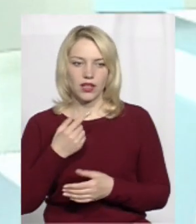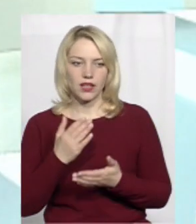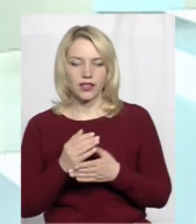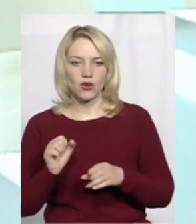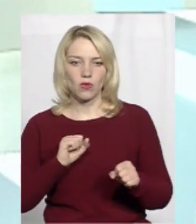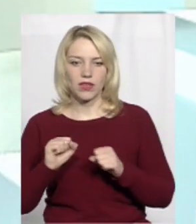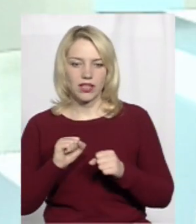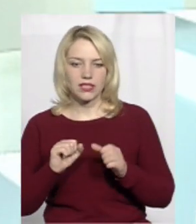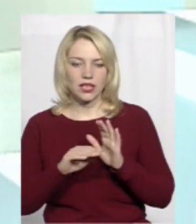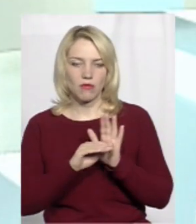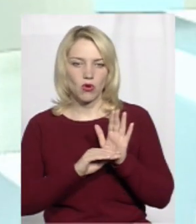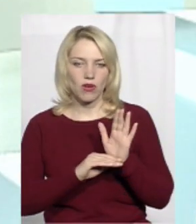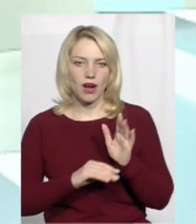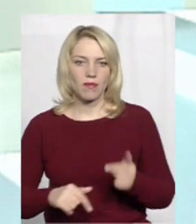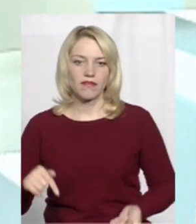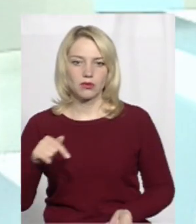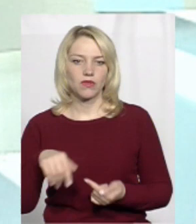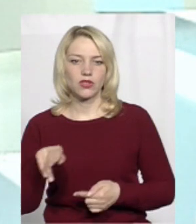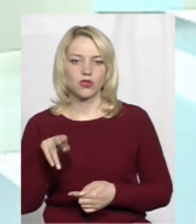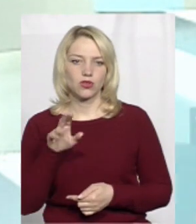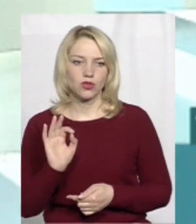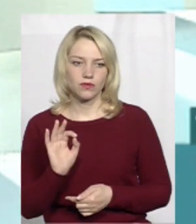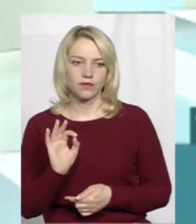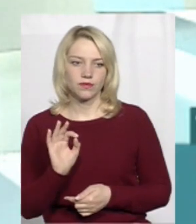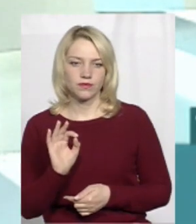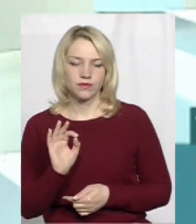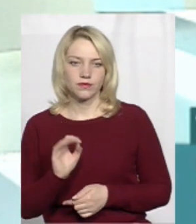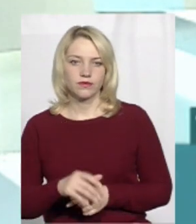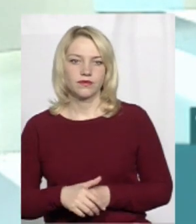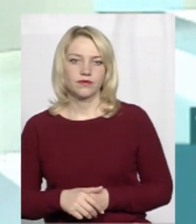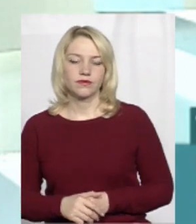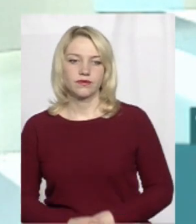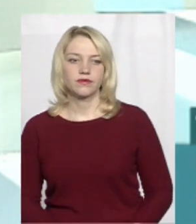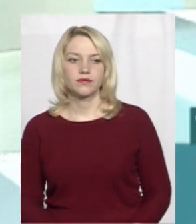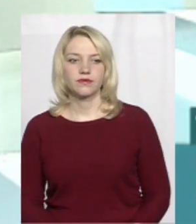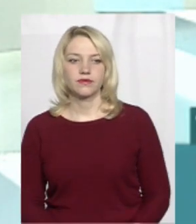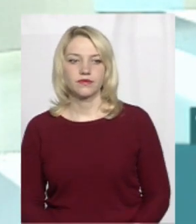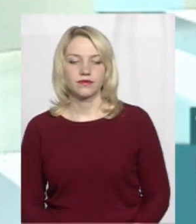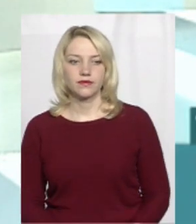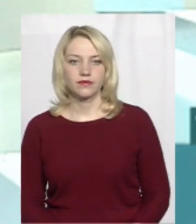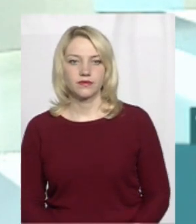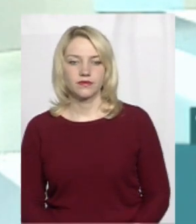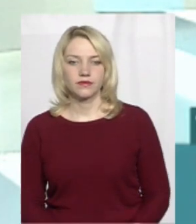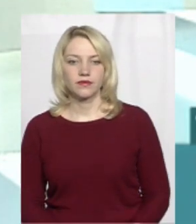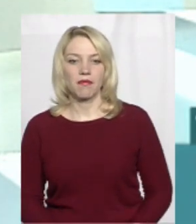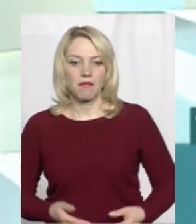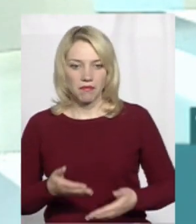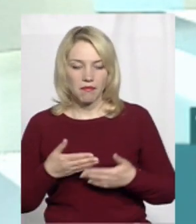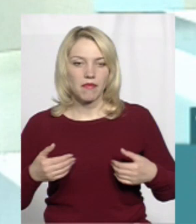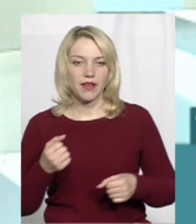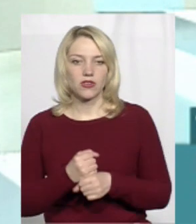є командирська програма, відповідно до, от, і ми